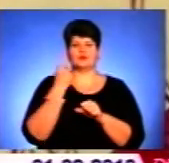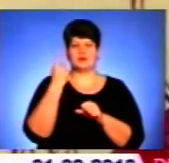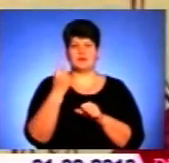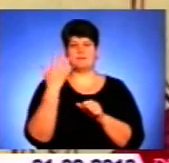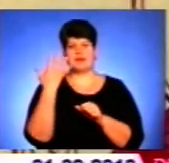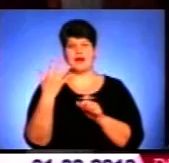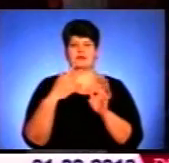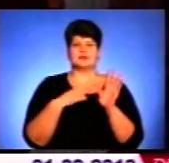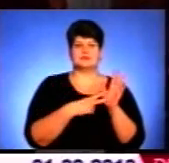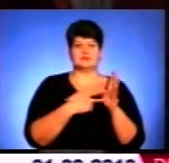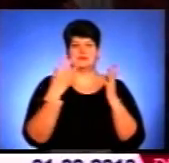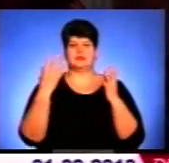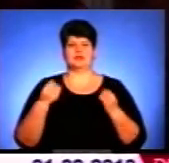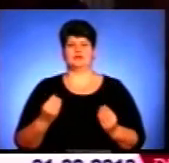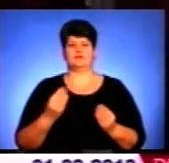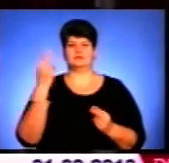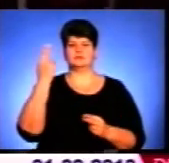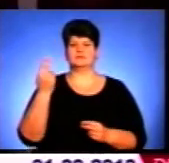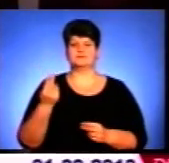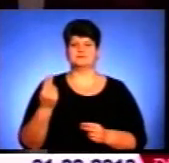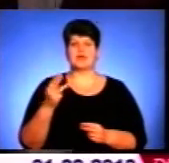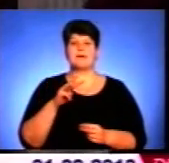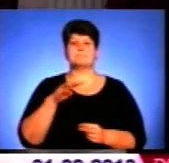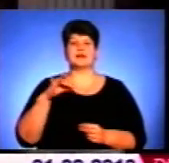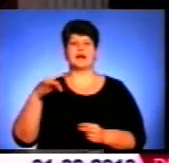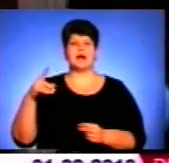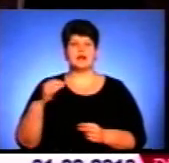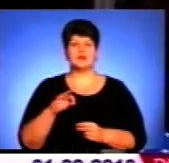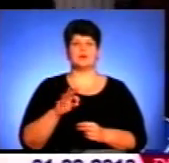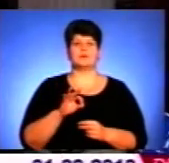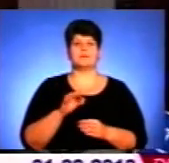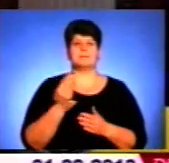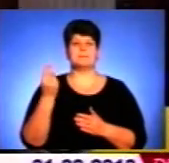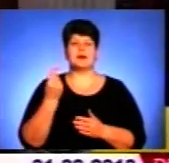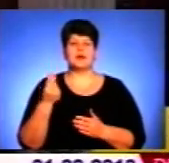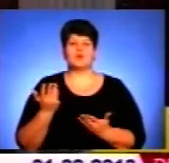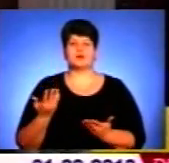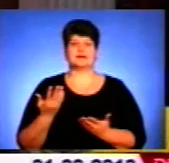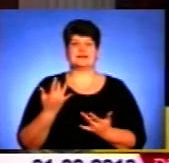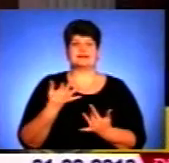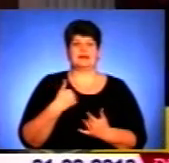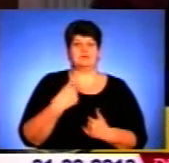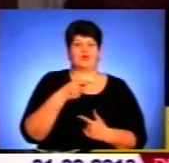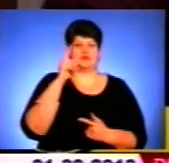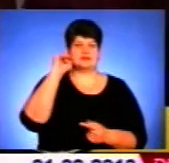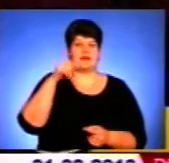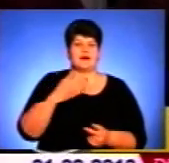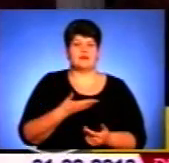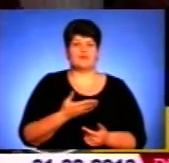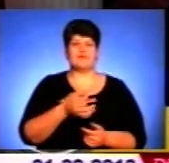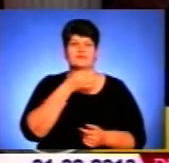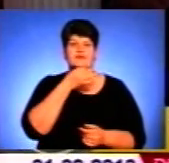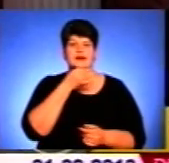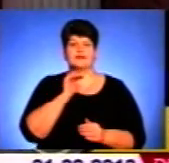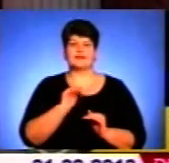-семи днів. Михайло малює, скільки його знаємо. Тому що в ранньому